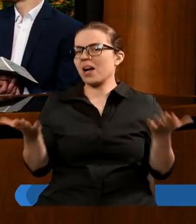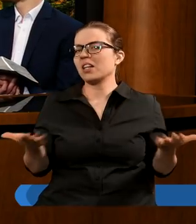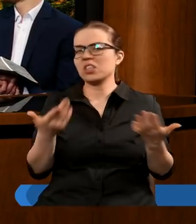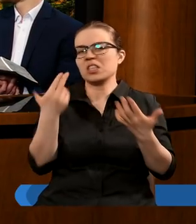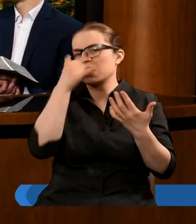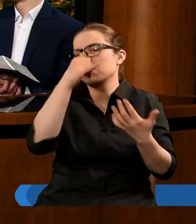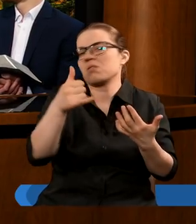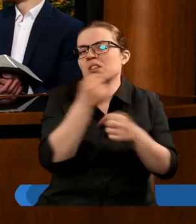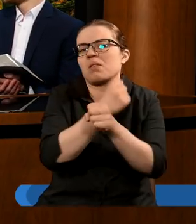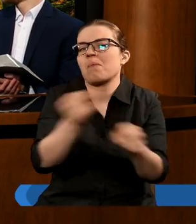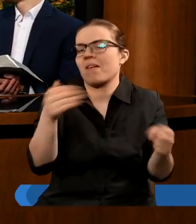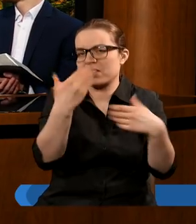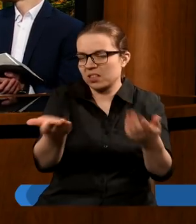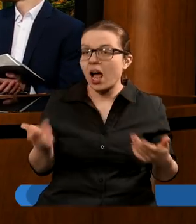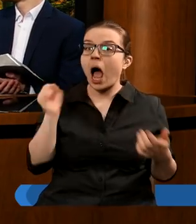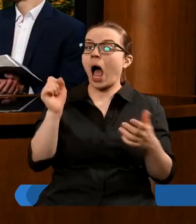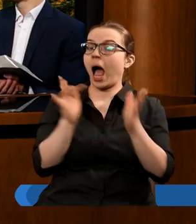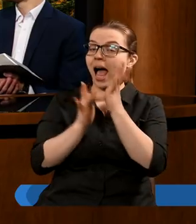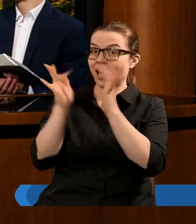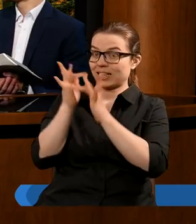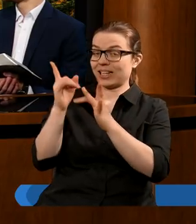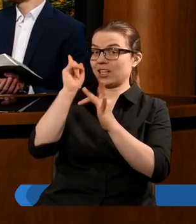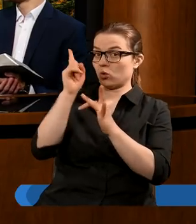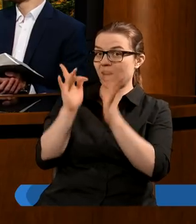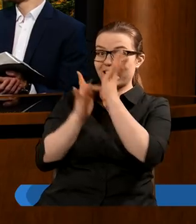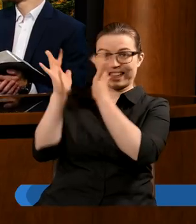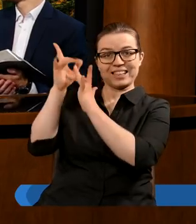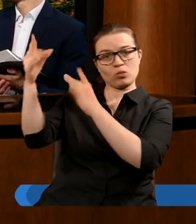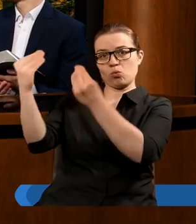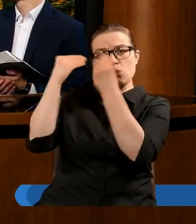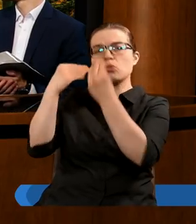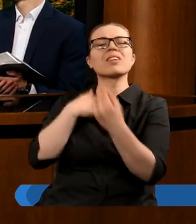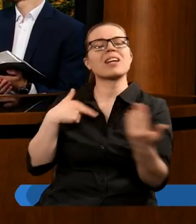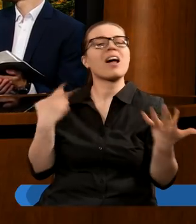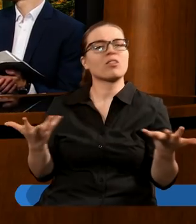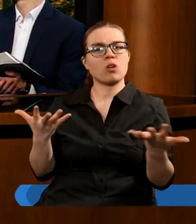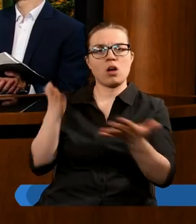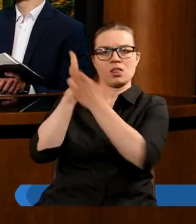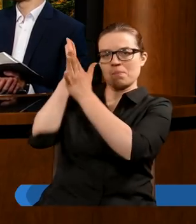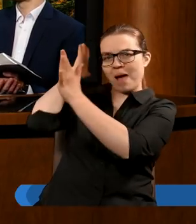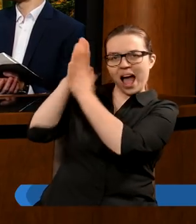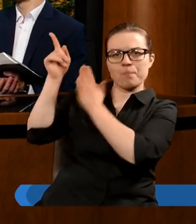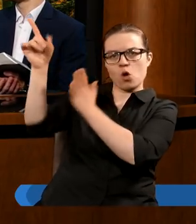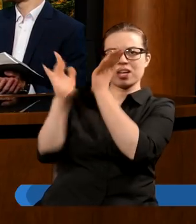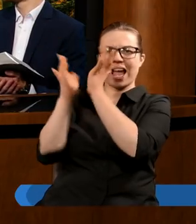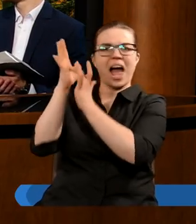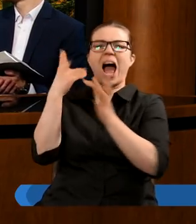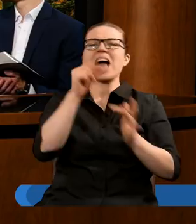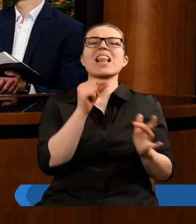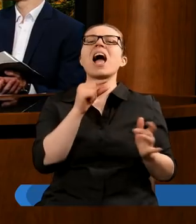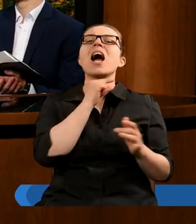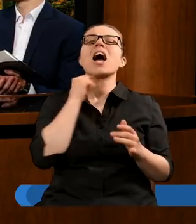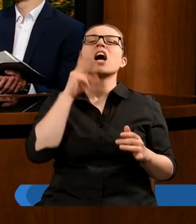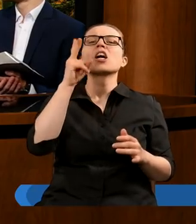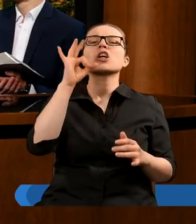możliwości zbawienia. A Chrystus naucza nas zupełnie czego innego, tylko On, do Niego mamy przychodzić z naszymi grzechami, z